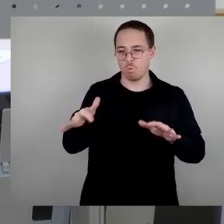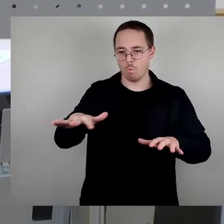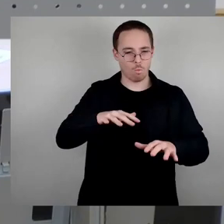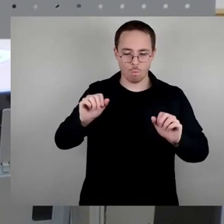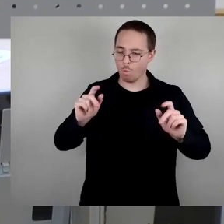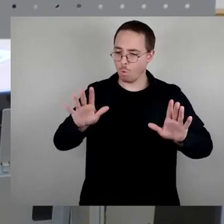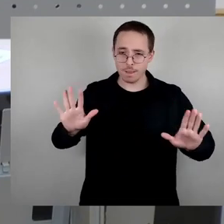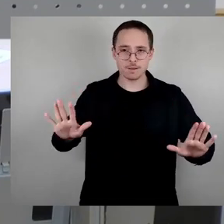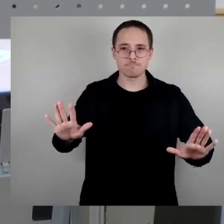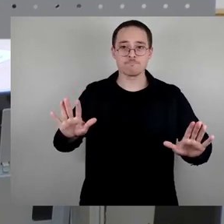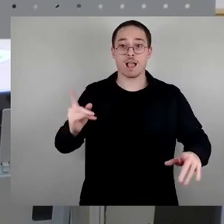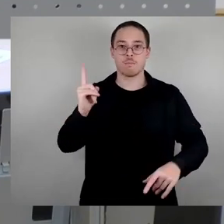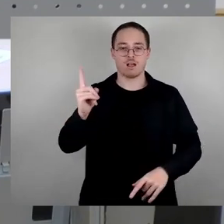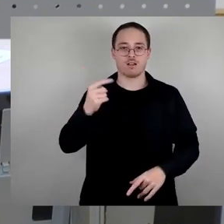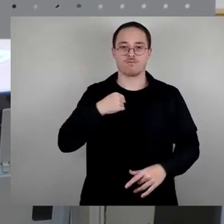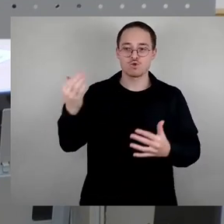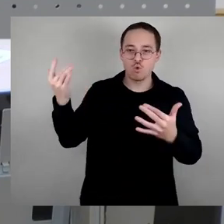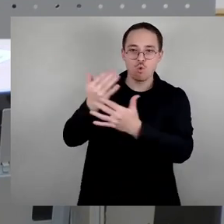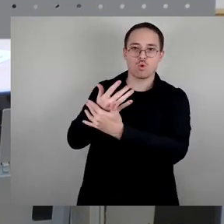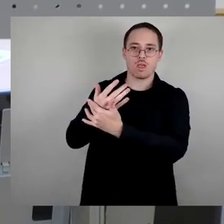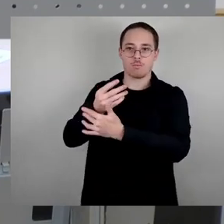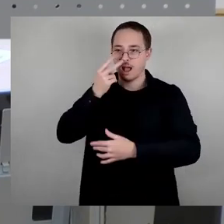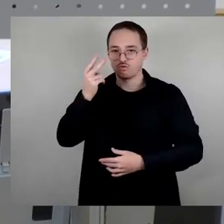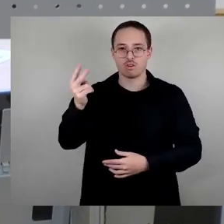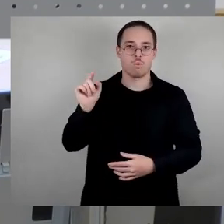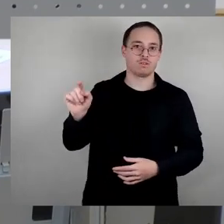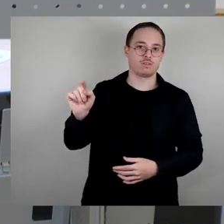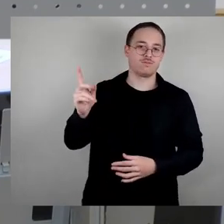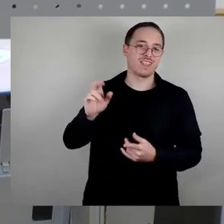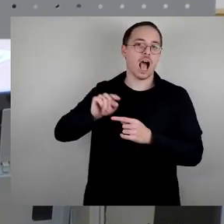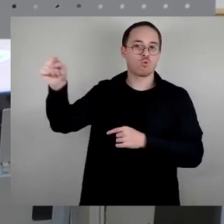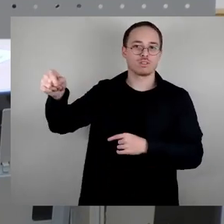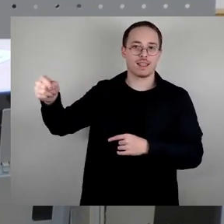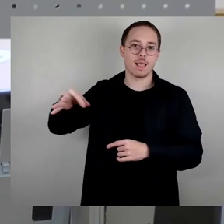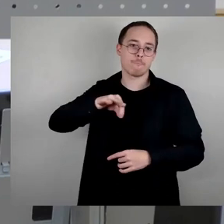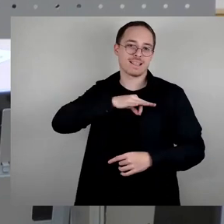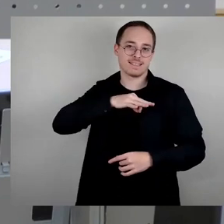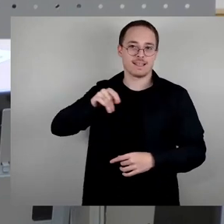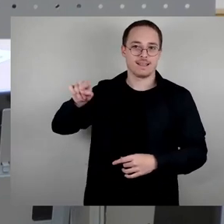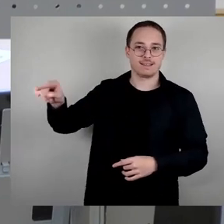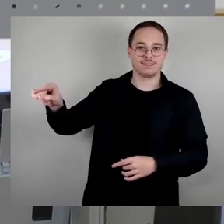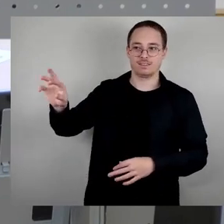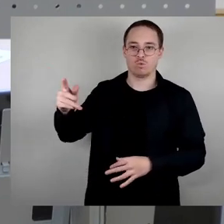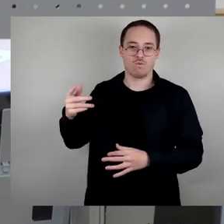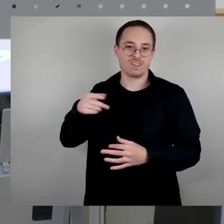anschaue, wie sich die grüne Außenministerin in einem Podium, in einem Krieg mit Russland hereinredet und